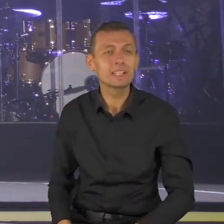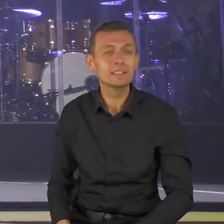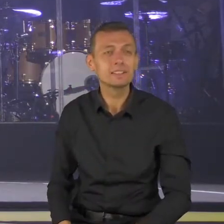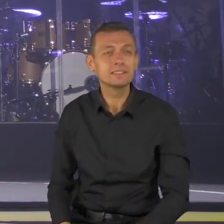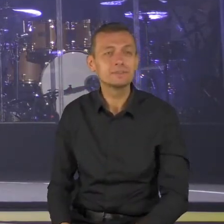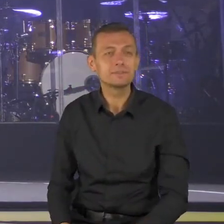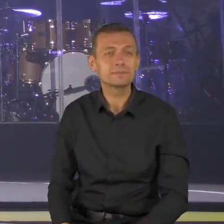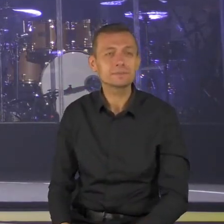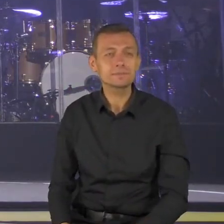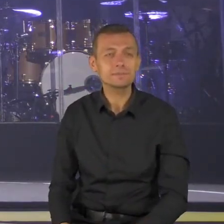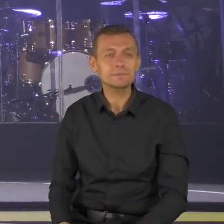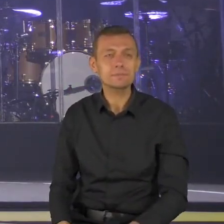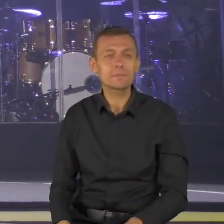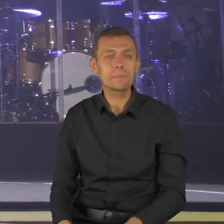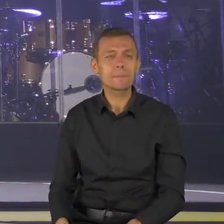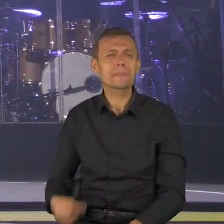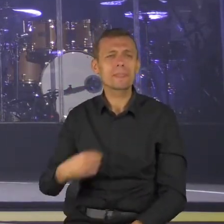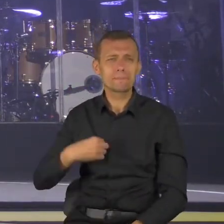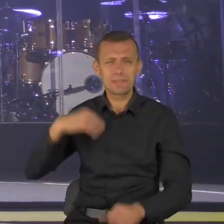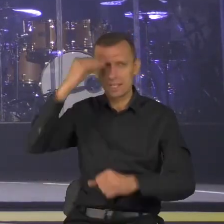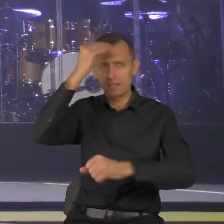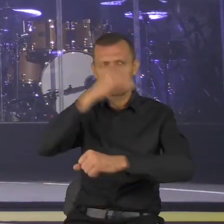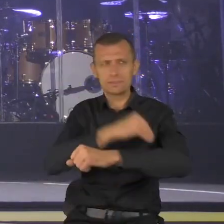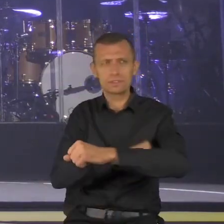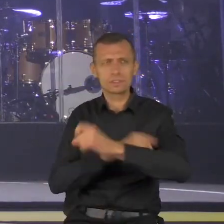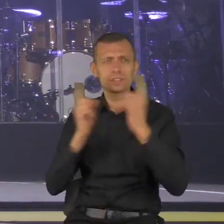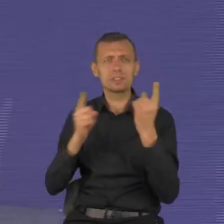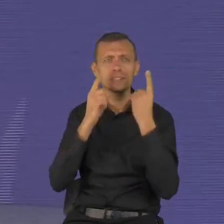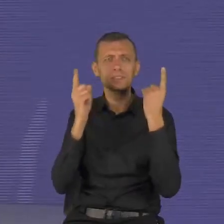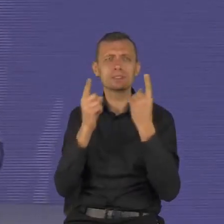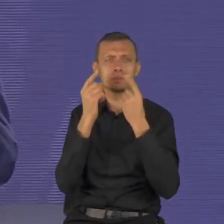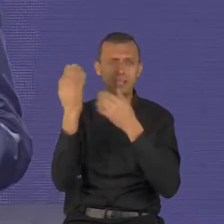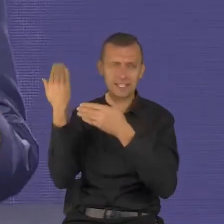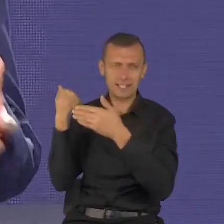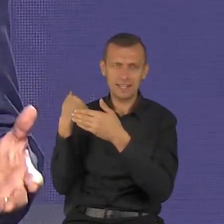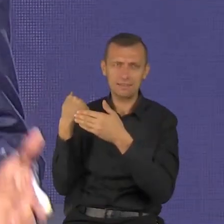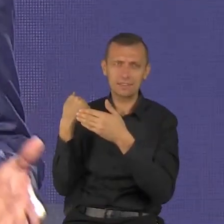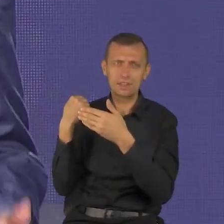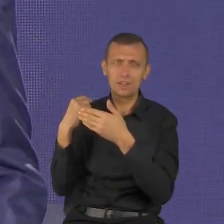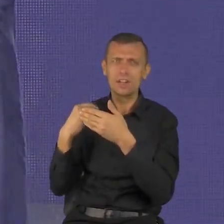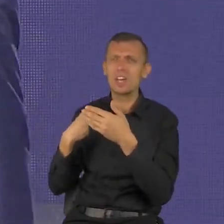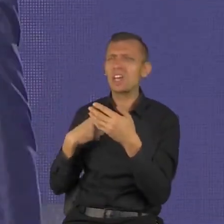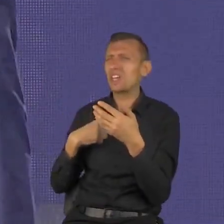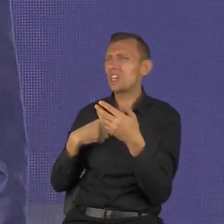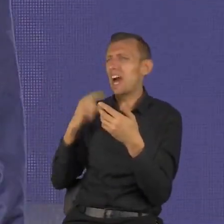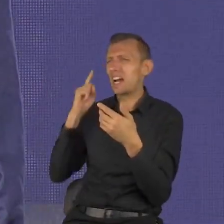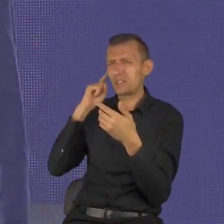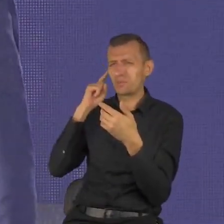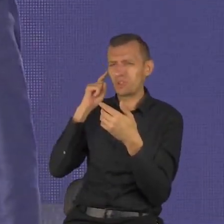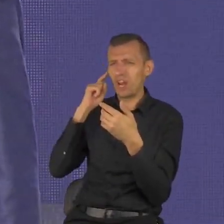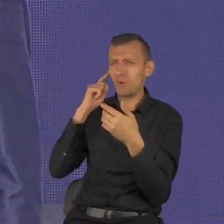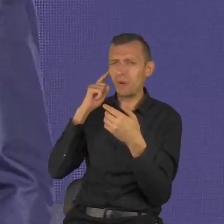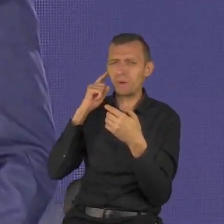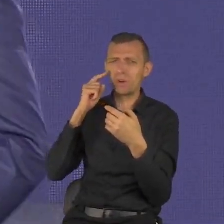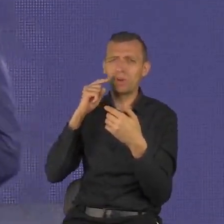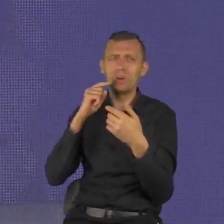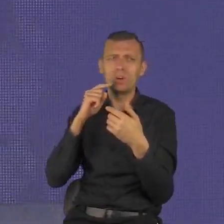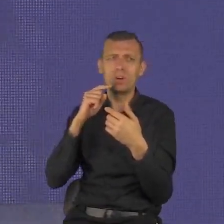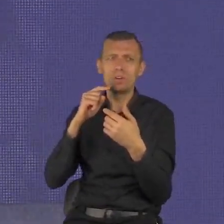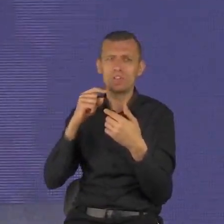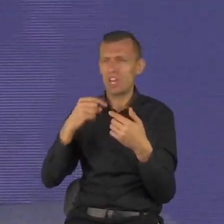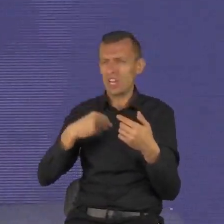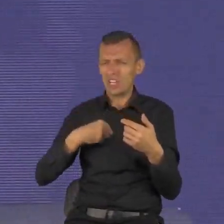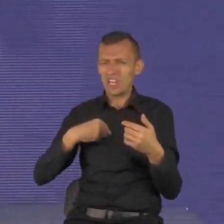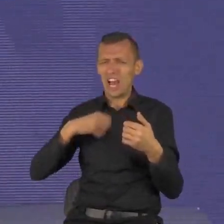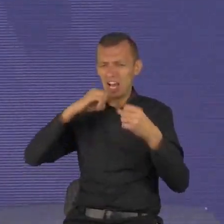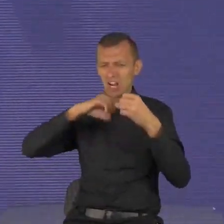kolegi, bo może zacznie mnie słuchać kiedyś, zawsze mi mówiono, że nie jestem taki jak mój kolega. I mówili to mi moi